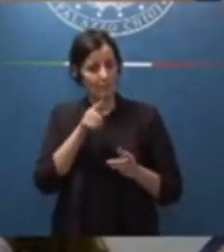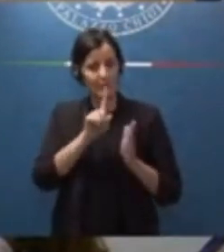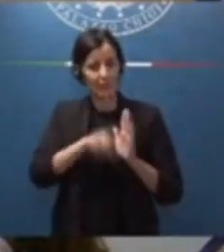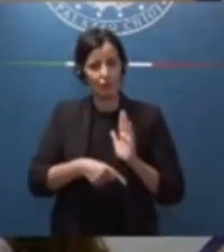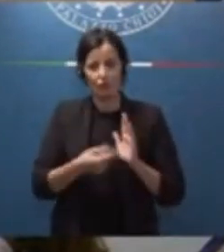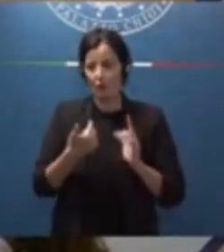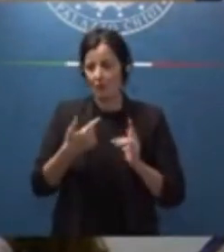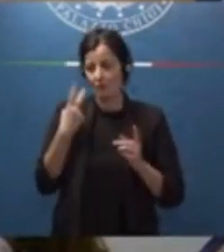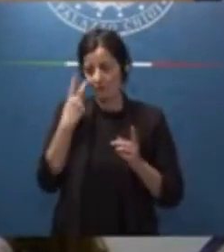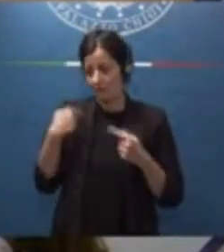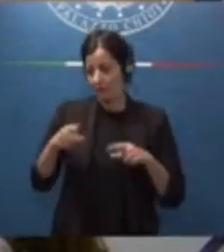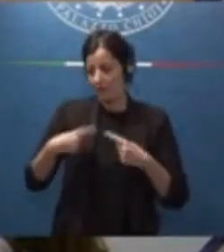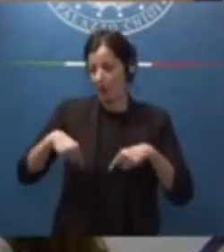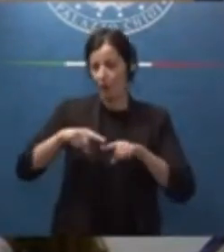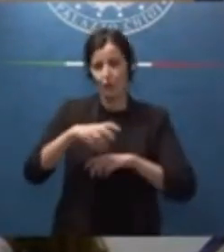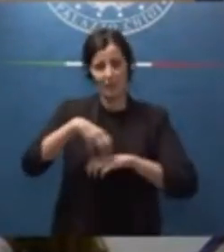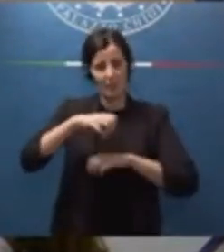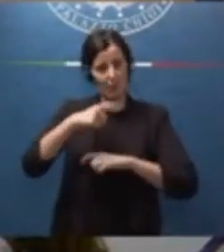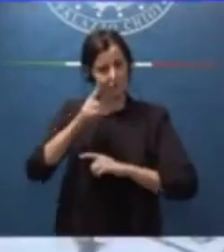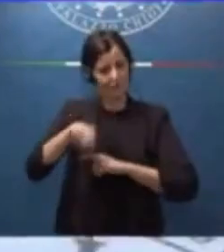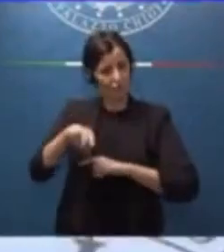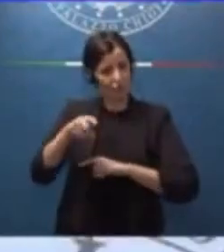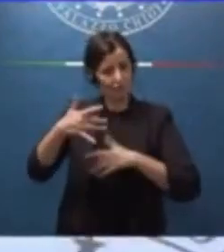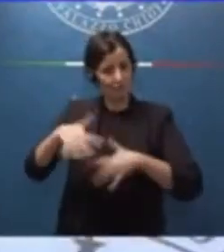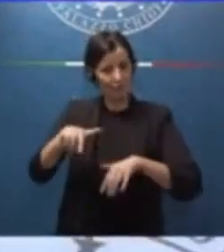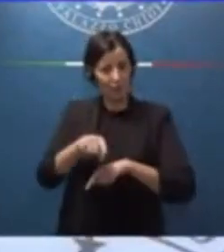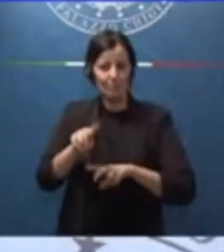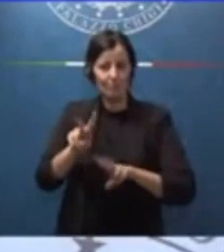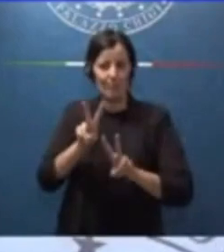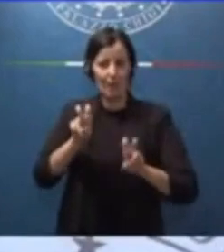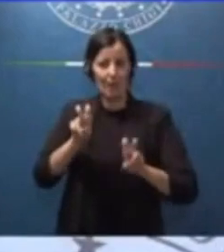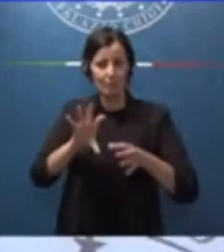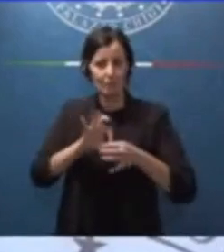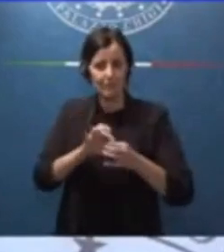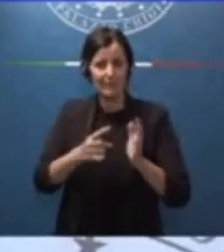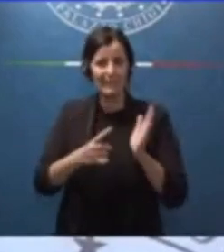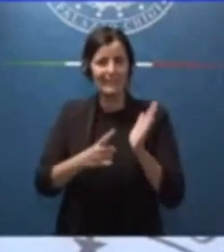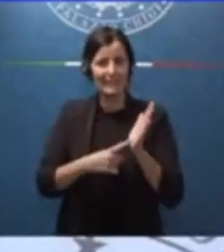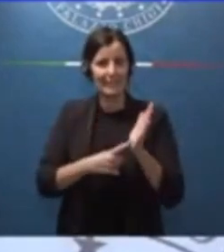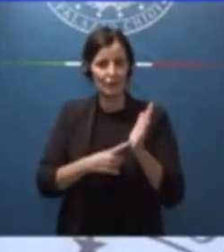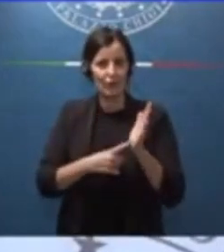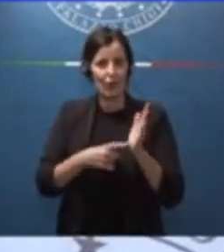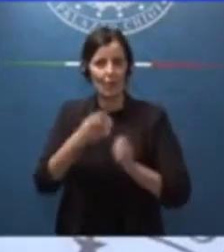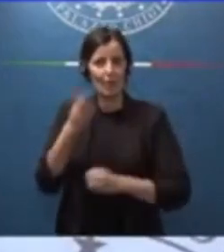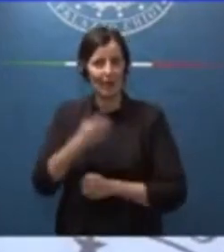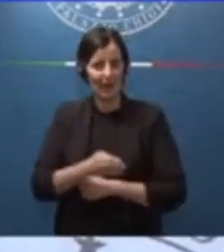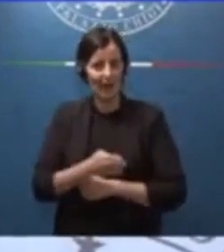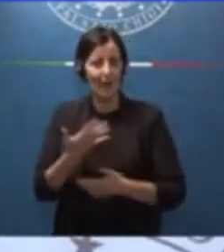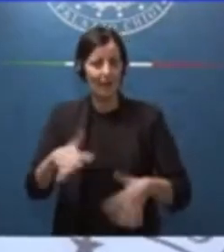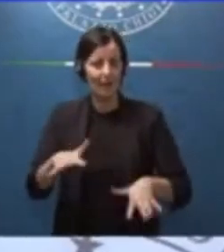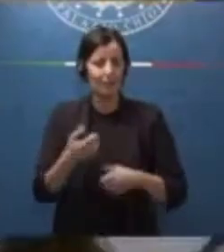Consiglio dei Ministri in materia di diritto penale. La parola al Ministro Nordio, grazie.